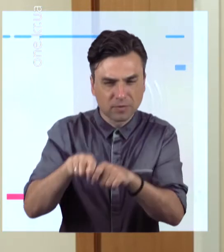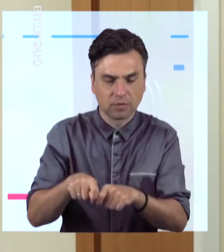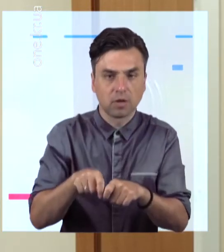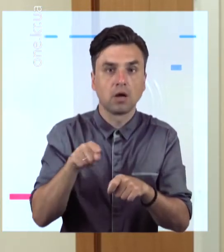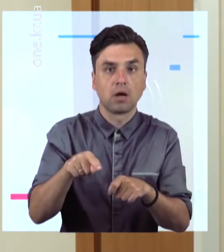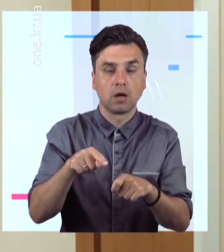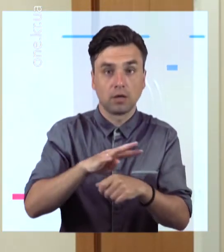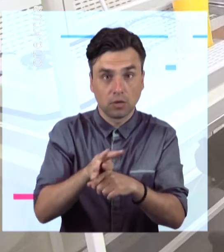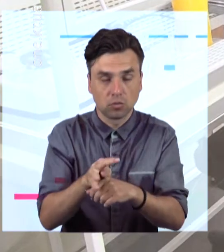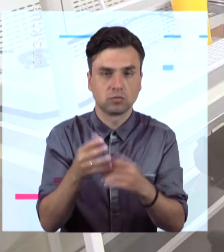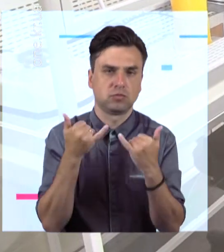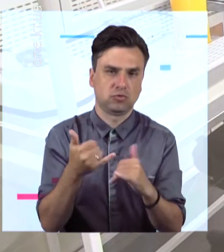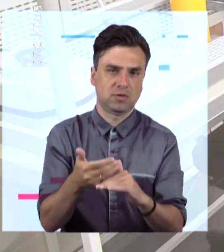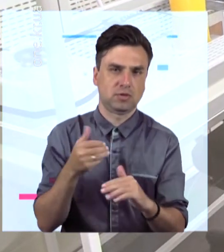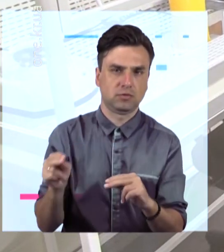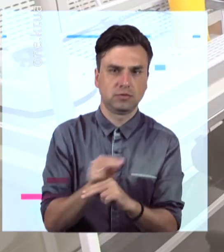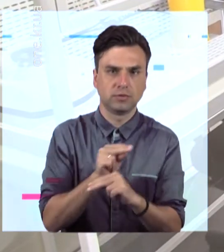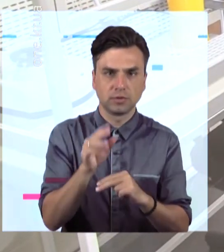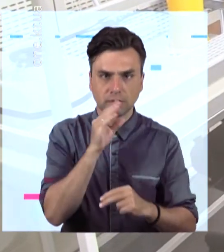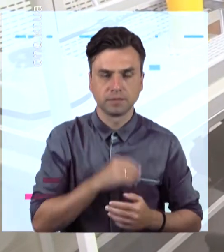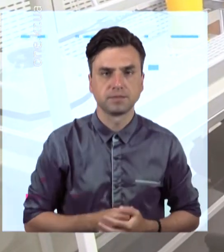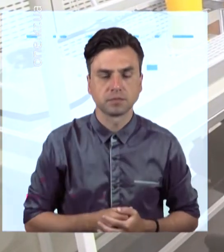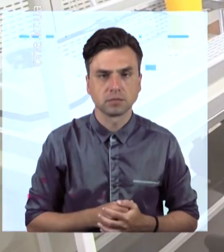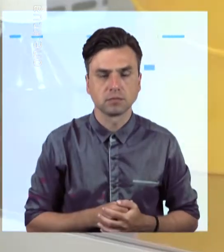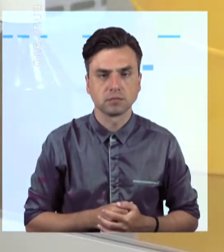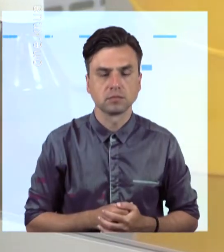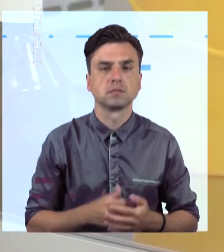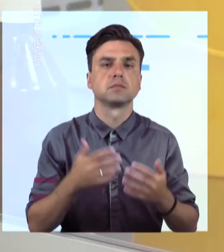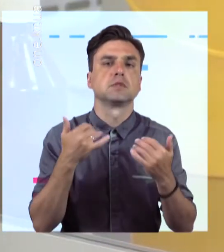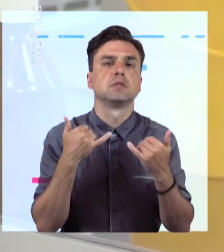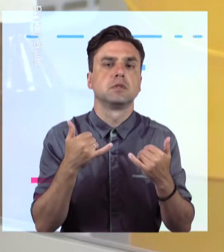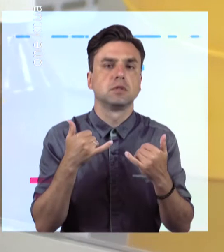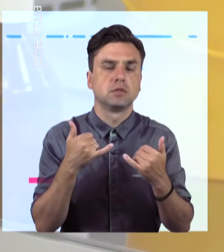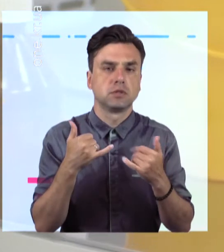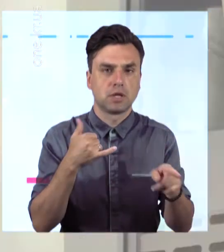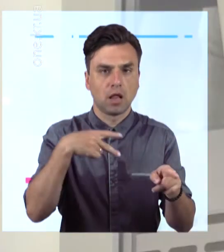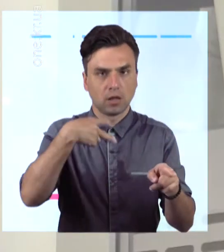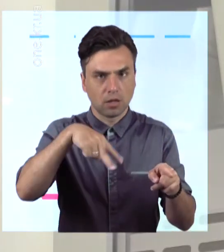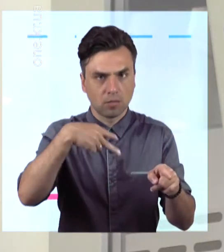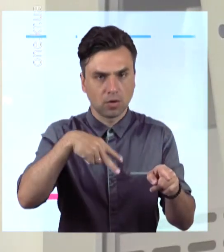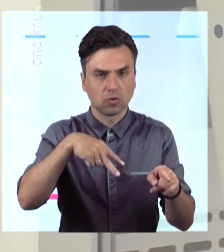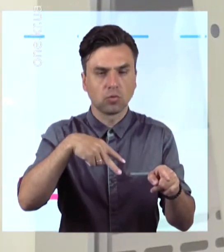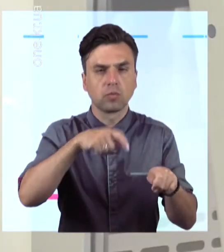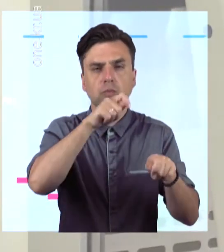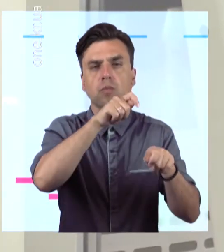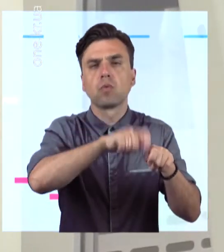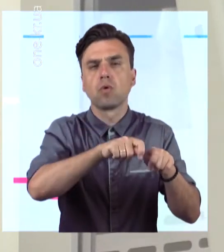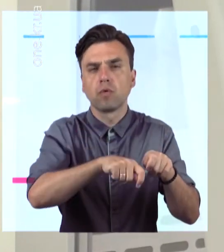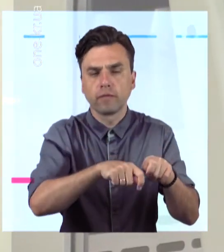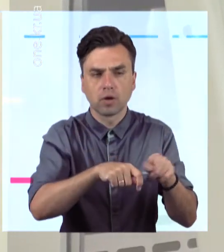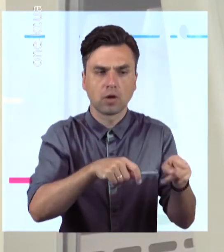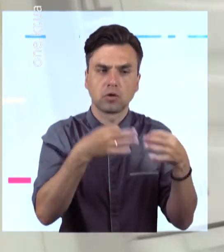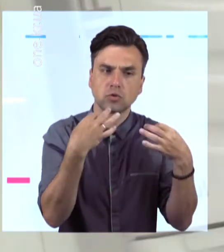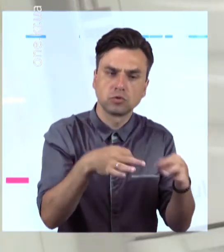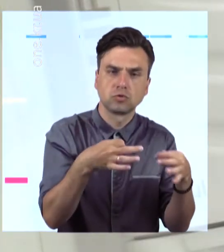пацієнту. Наразі, згідно з діючими вимогами МОЗ України, лабораторія проходить дозвільний етап та контроль на достовірність результатів